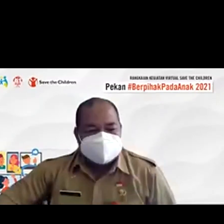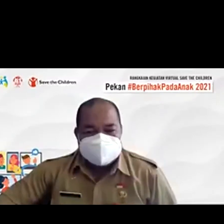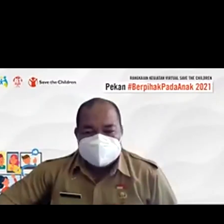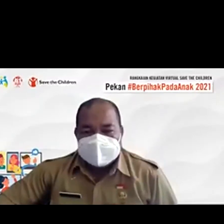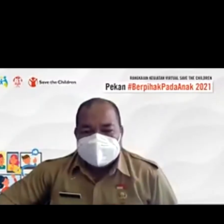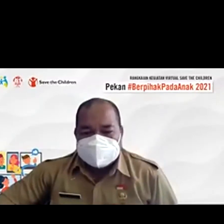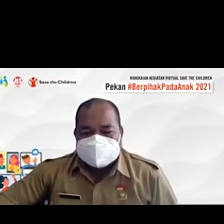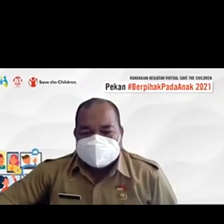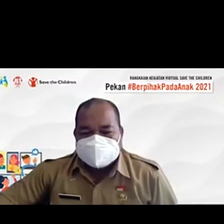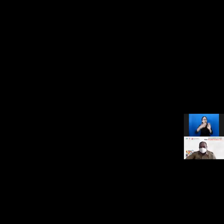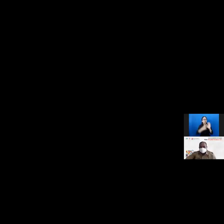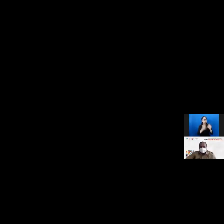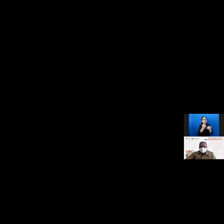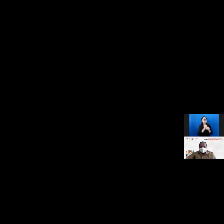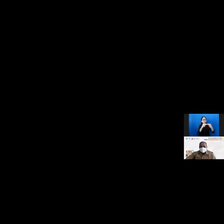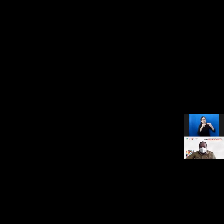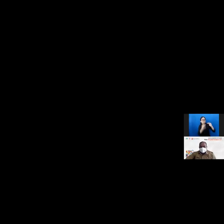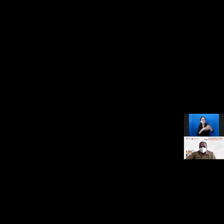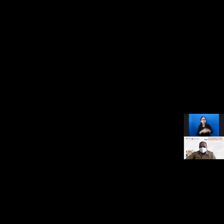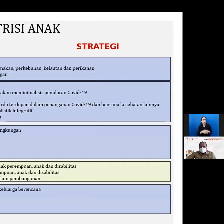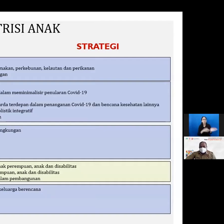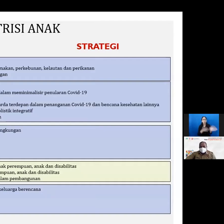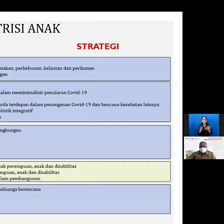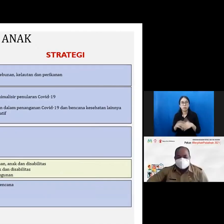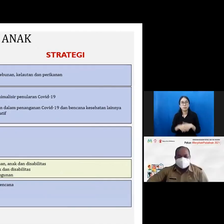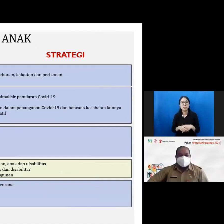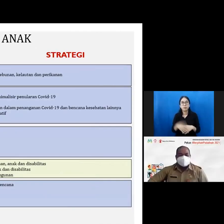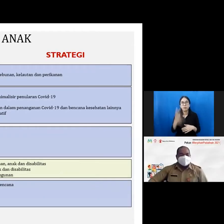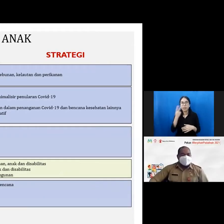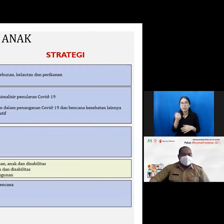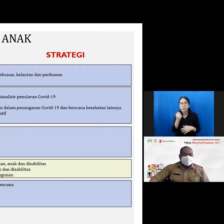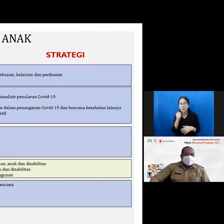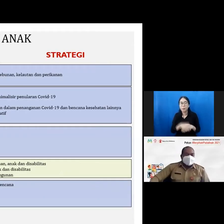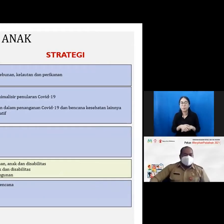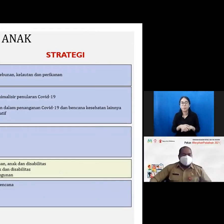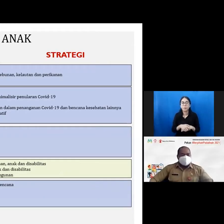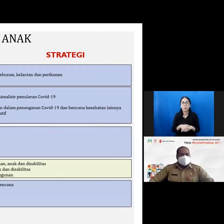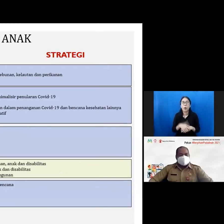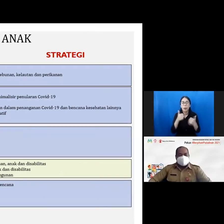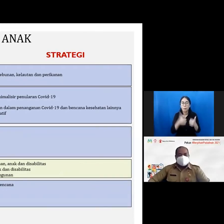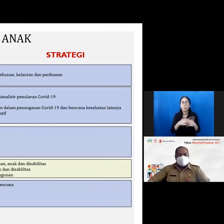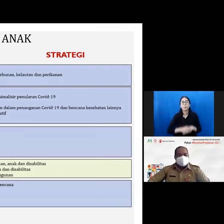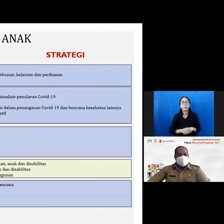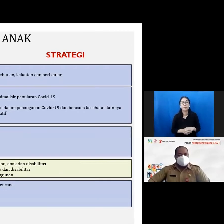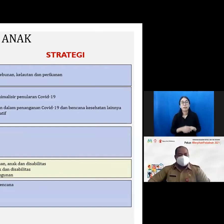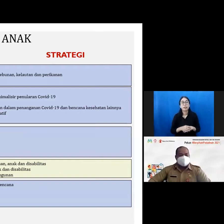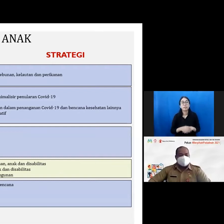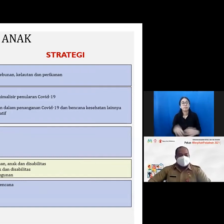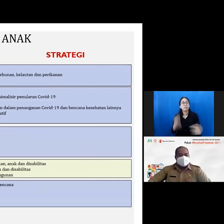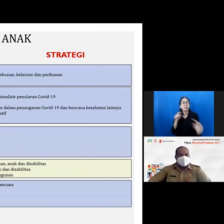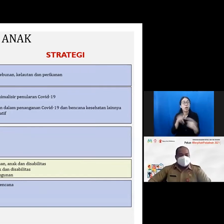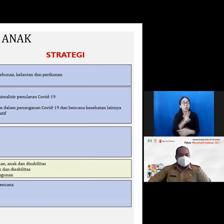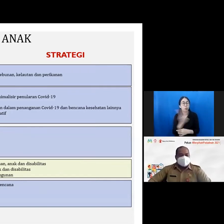next tidak kelihatan ya lalu sasaran yang kedua